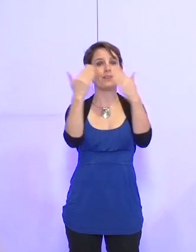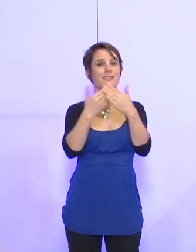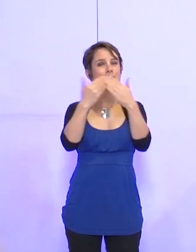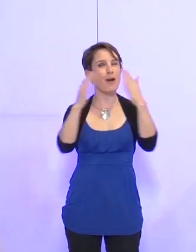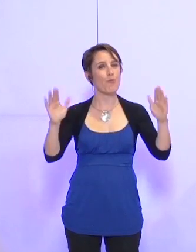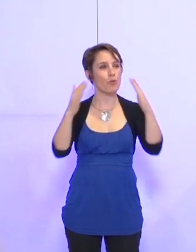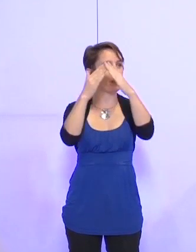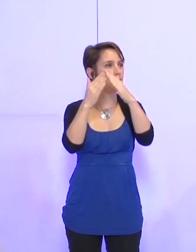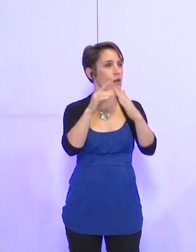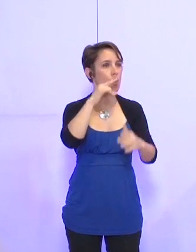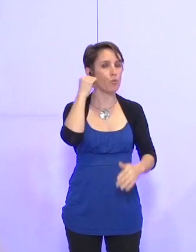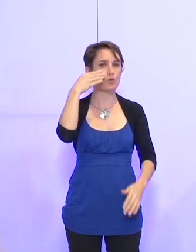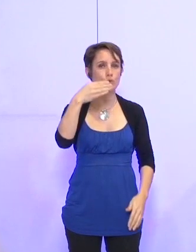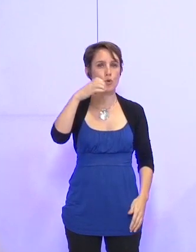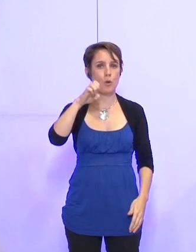Monsieur Mériot.